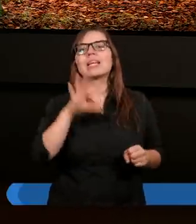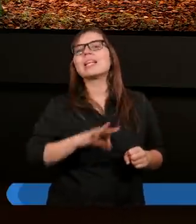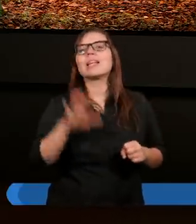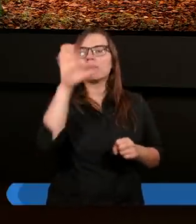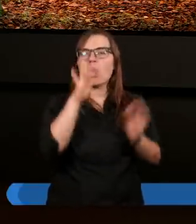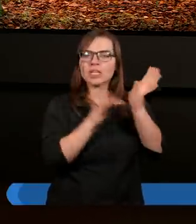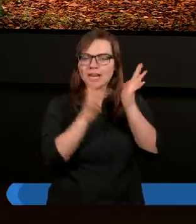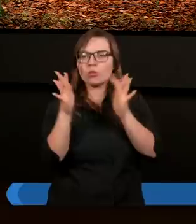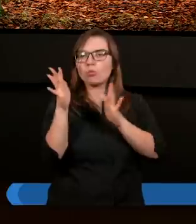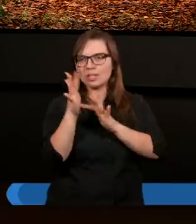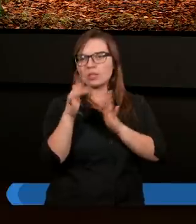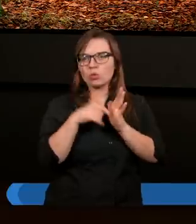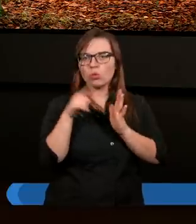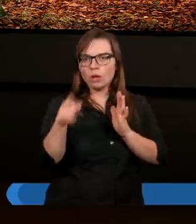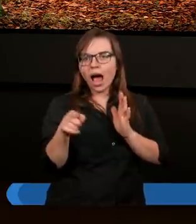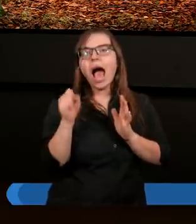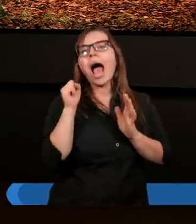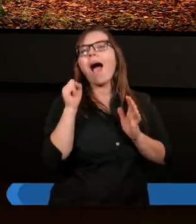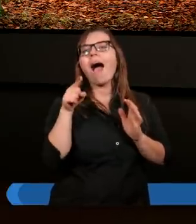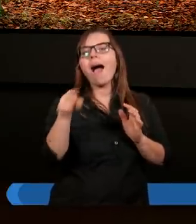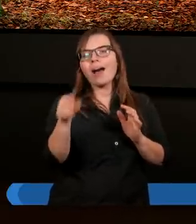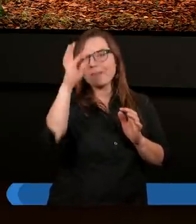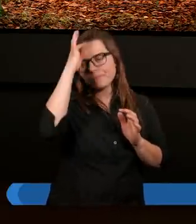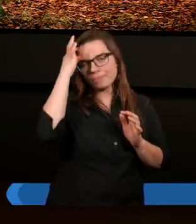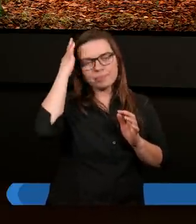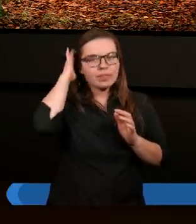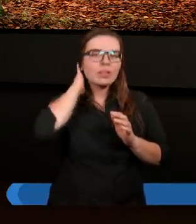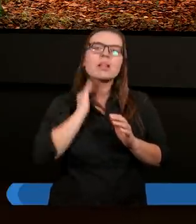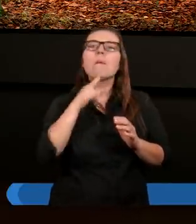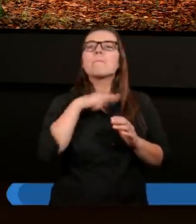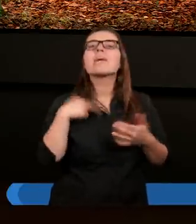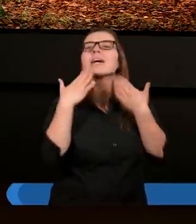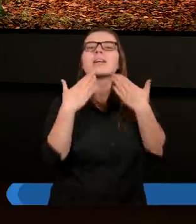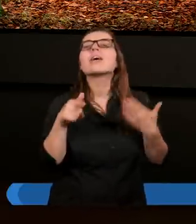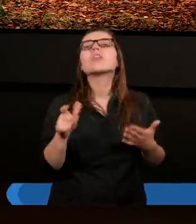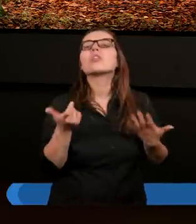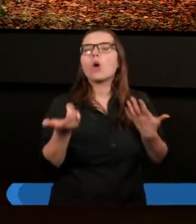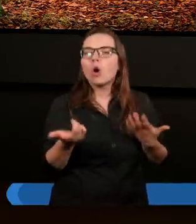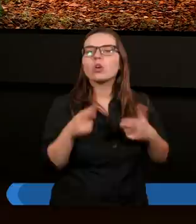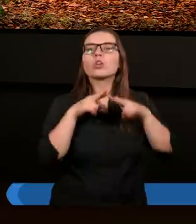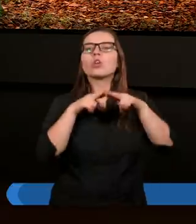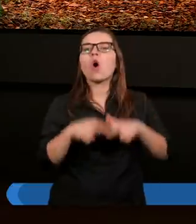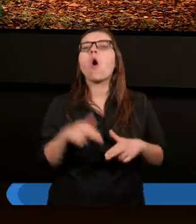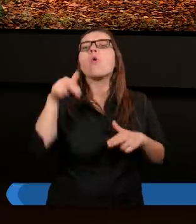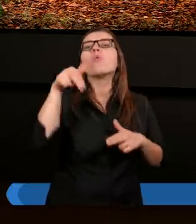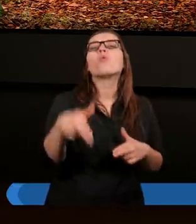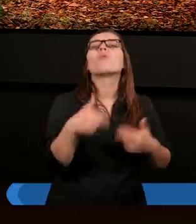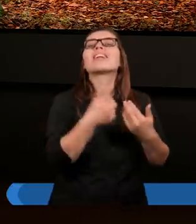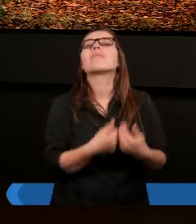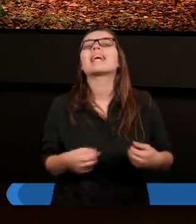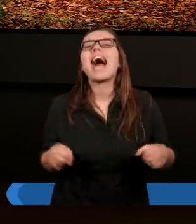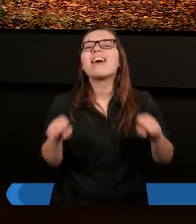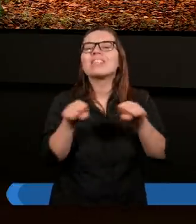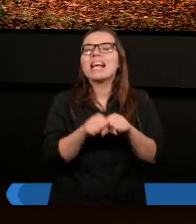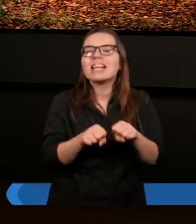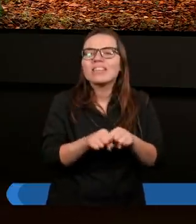Boży Jezus Chrystus, a my dzięki temu zostaliśmy usprawiedliwieni.